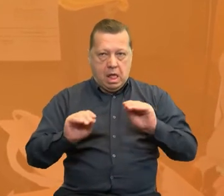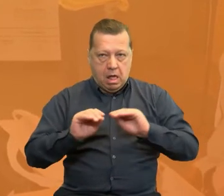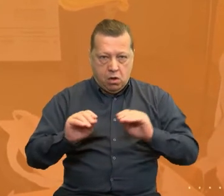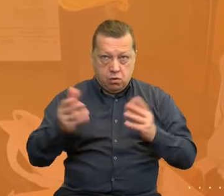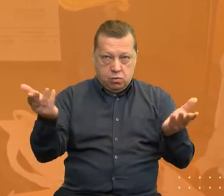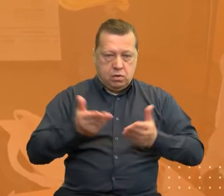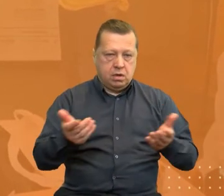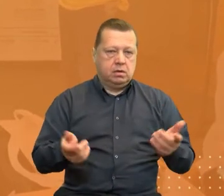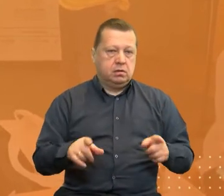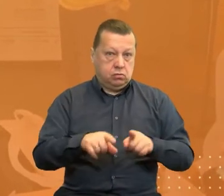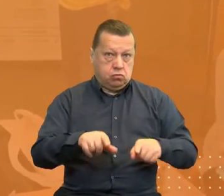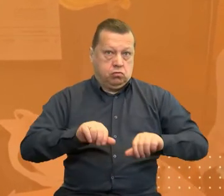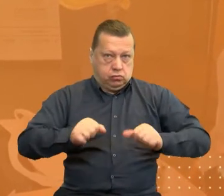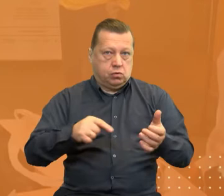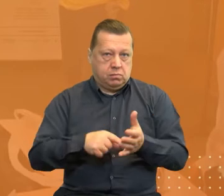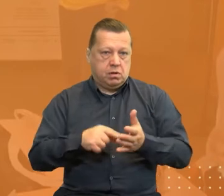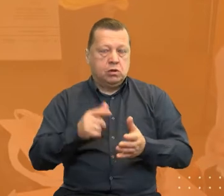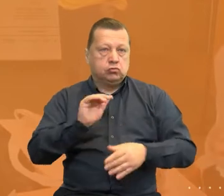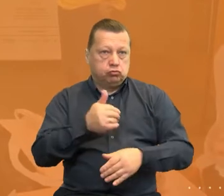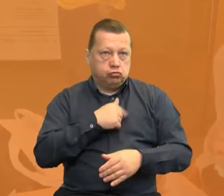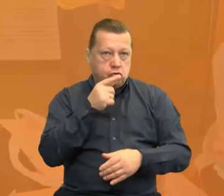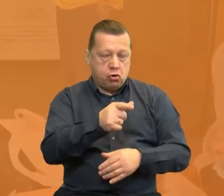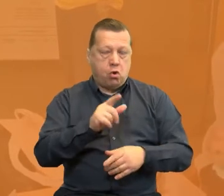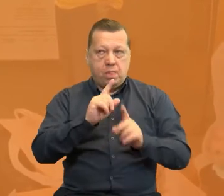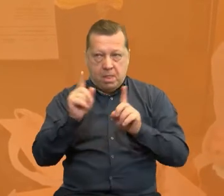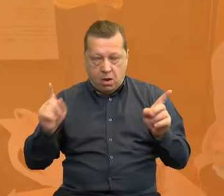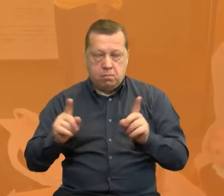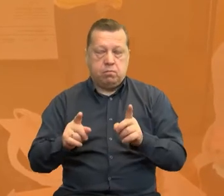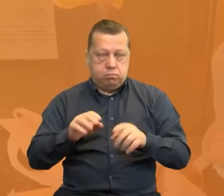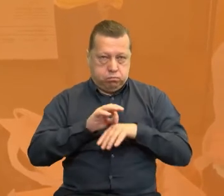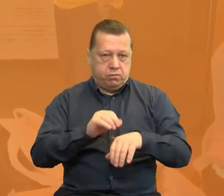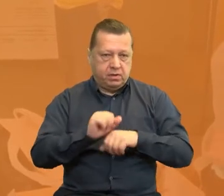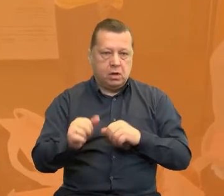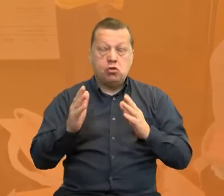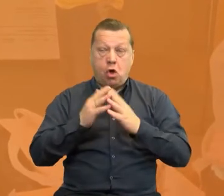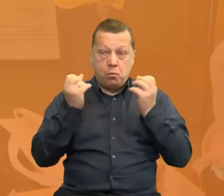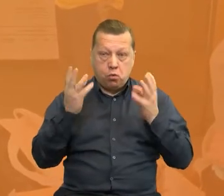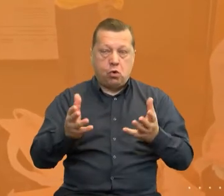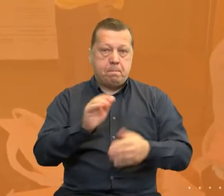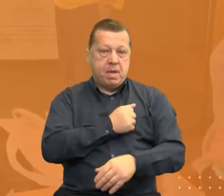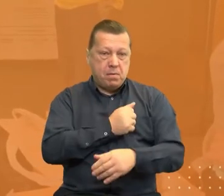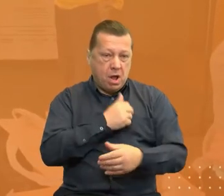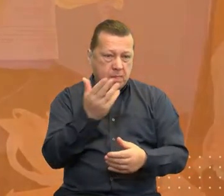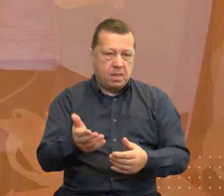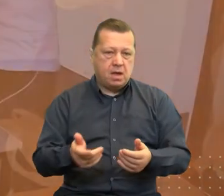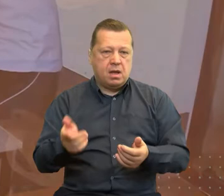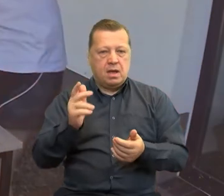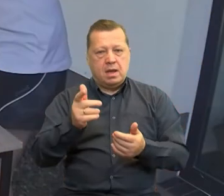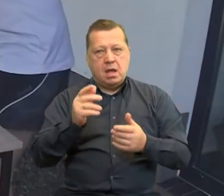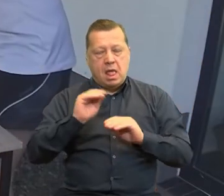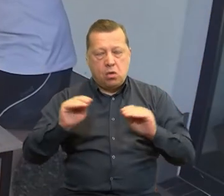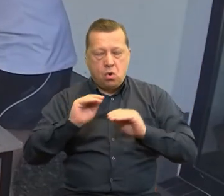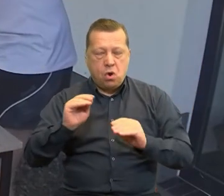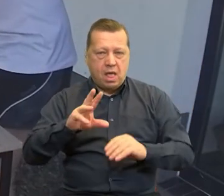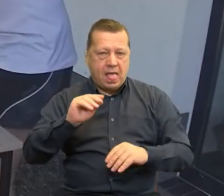praktyce te działania prowadzimy właśnie ze szkołami, z aktywnymi nauczycielami, z domami kultury, z bibliotekami, z centrami edukacji ekologicznej.